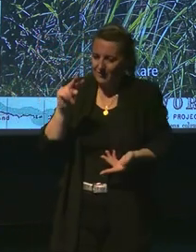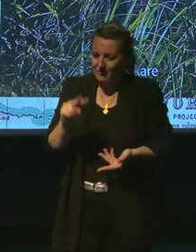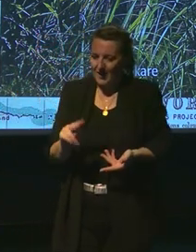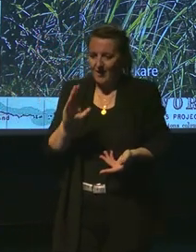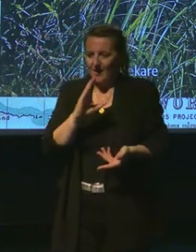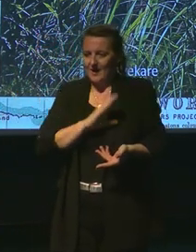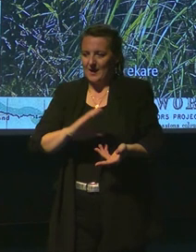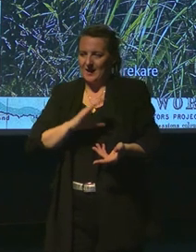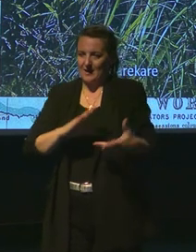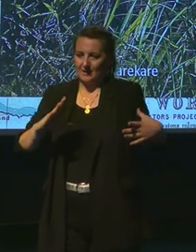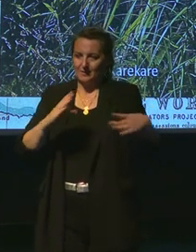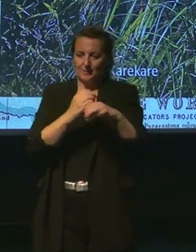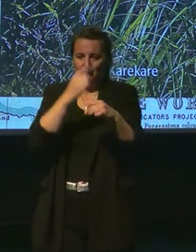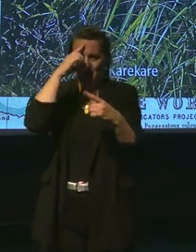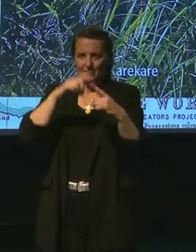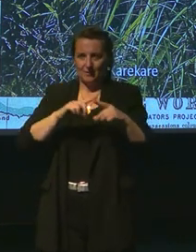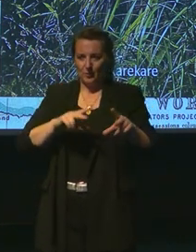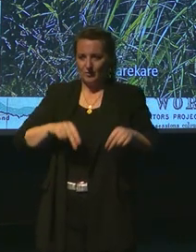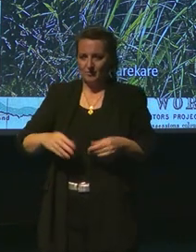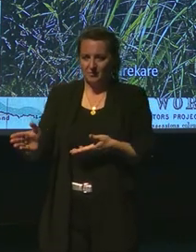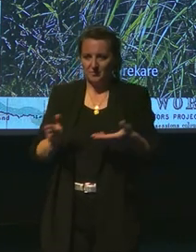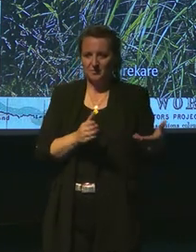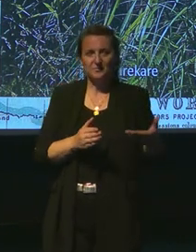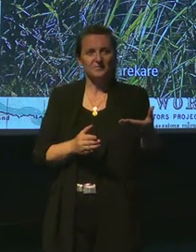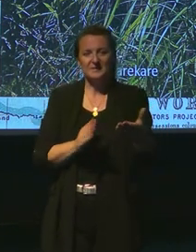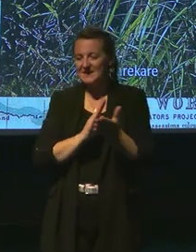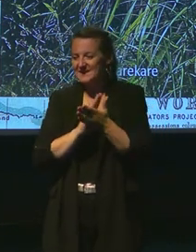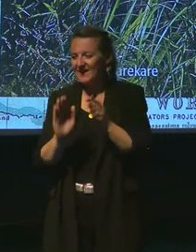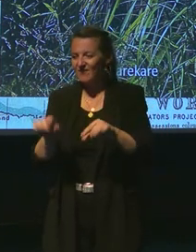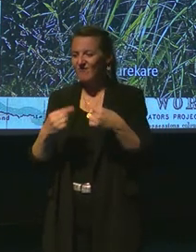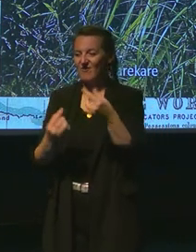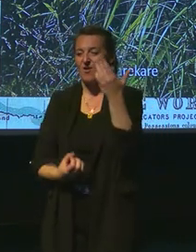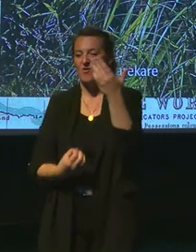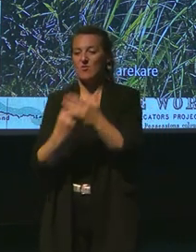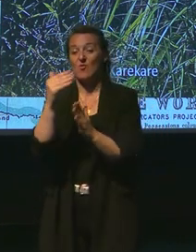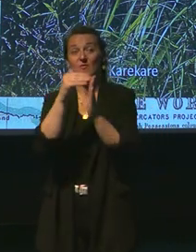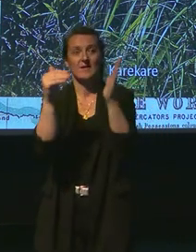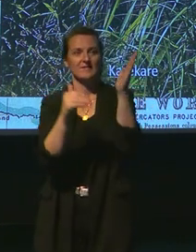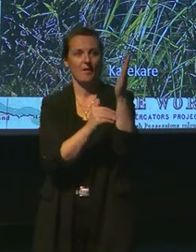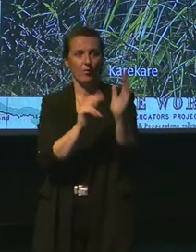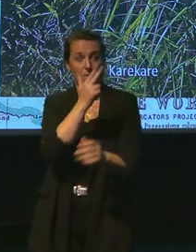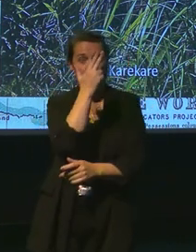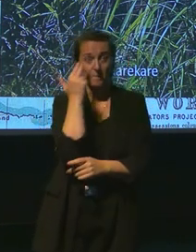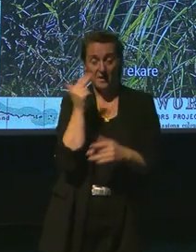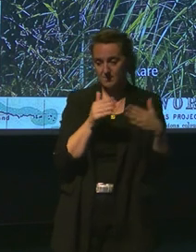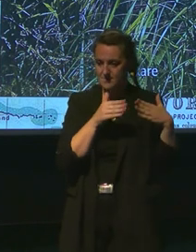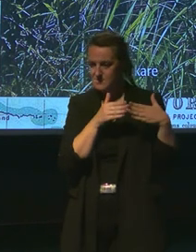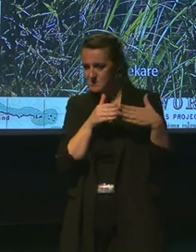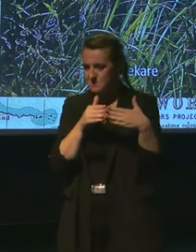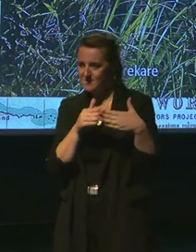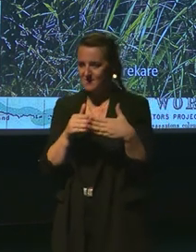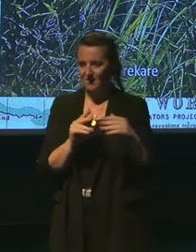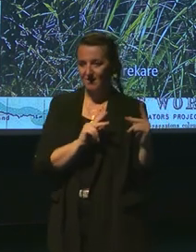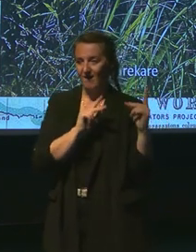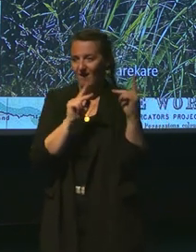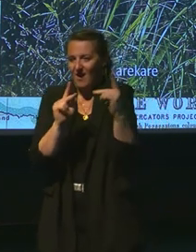amplement sur l'Australie, je vais aller directement du West-Zélande, où, chassés par des pirates, ils vont accoster pour se réfugier